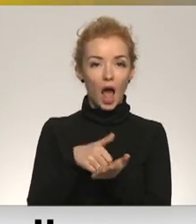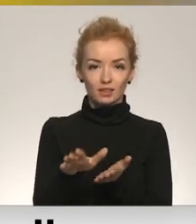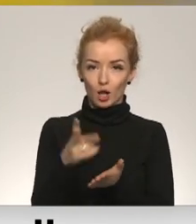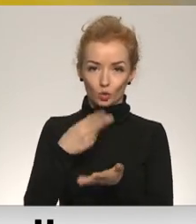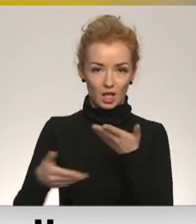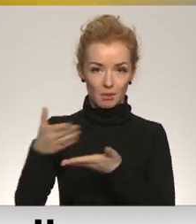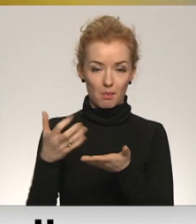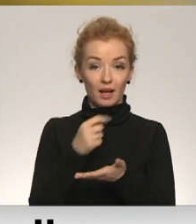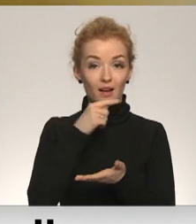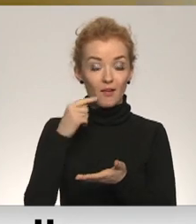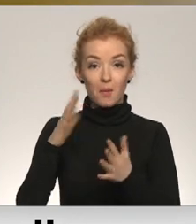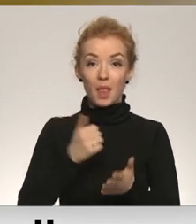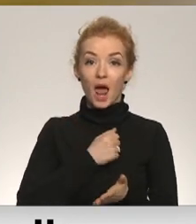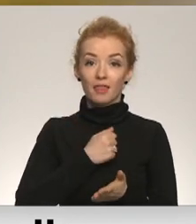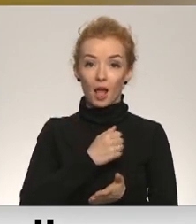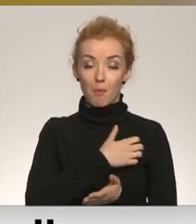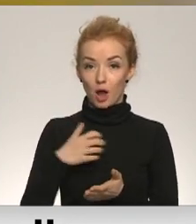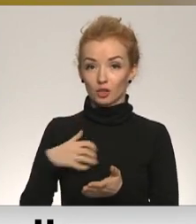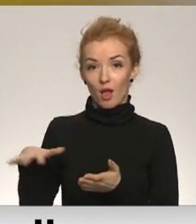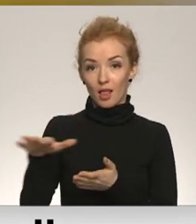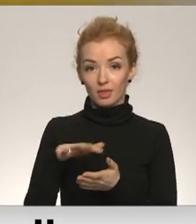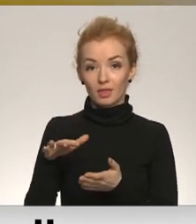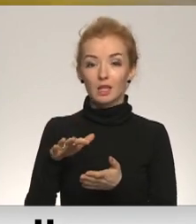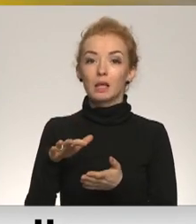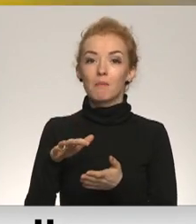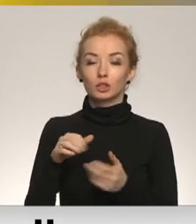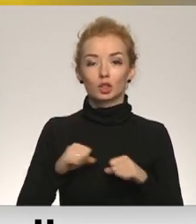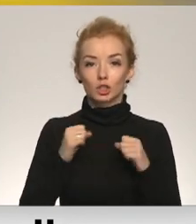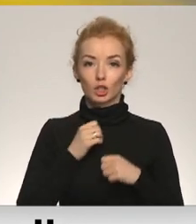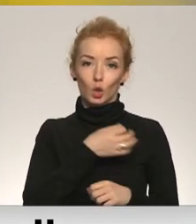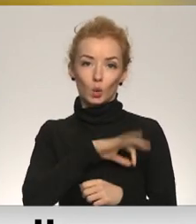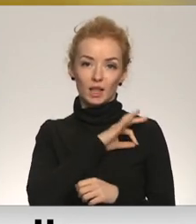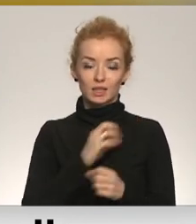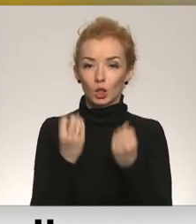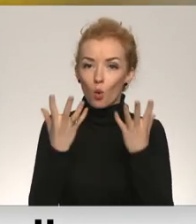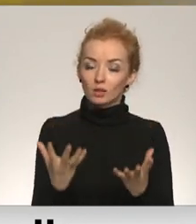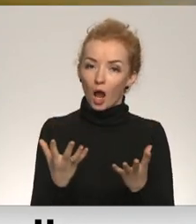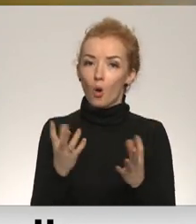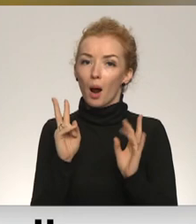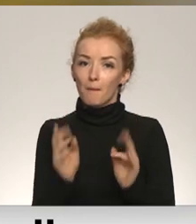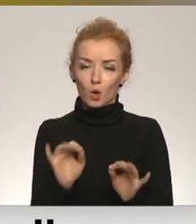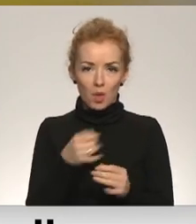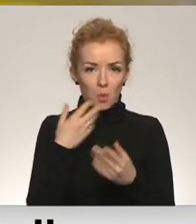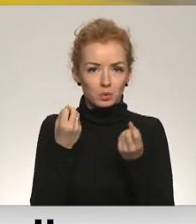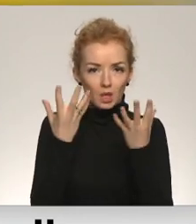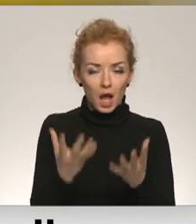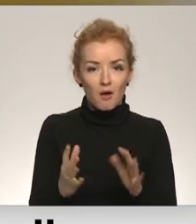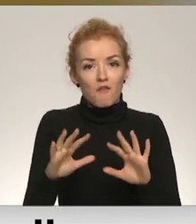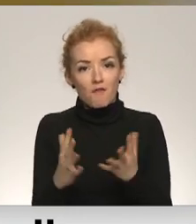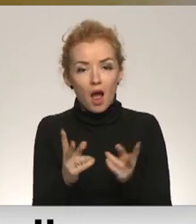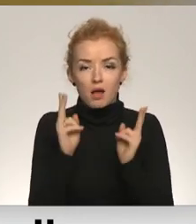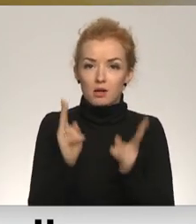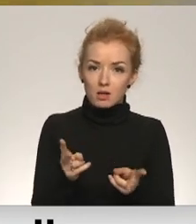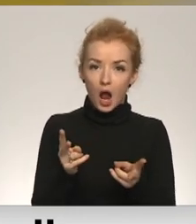Krieviju. Tikmēr Latgalē pašvaldības vairākas liecas juridisi skaidrot, dažādus jautājumus norādot, ka neesot skaidrs vai un kā